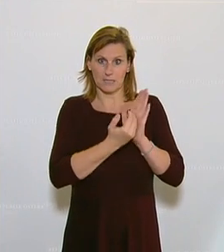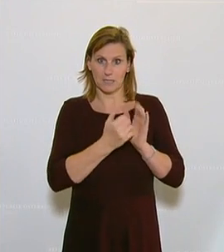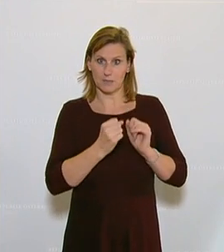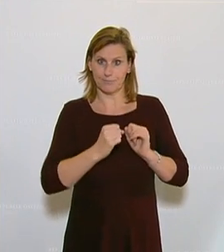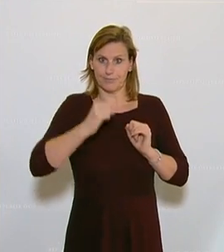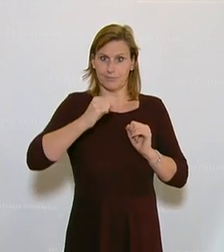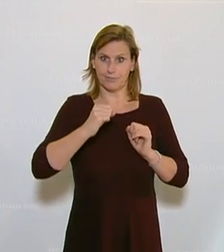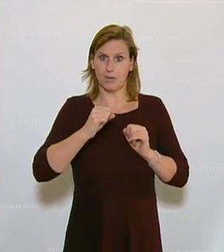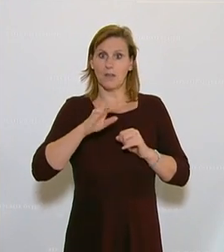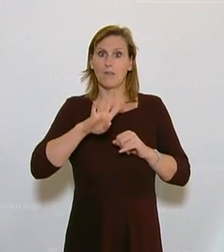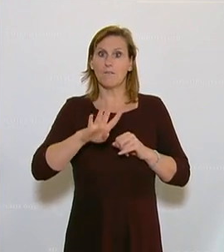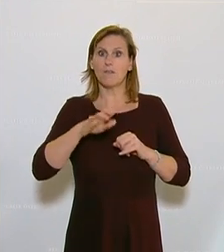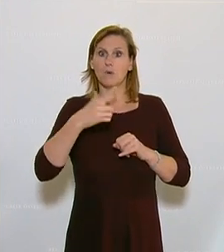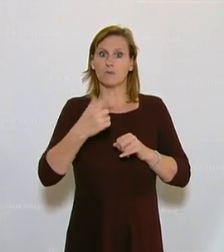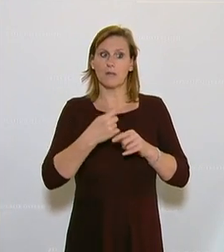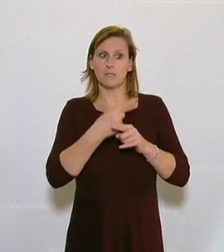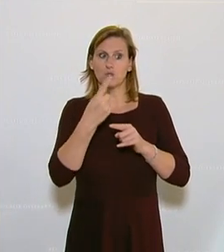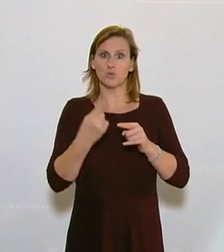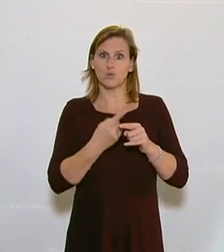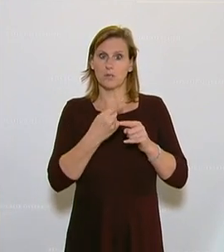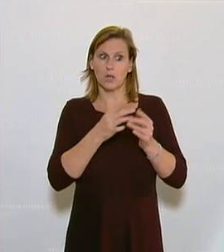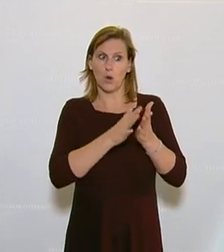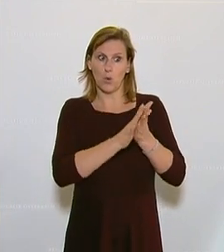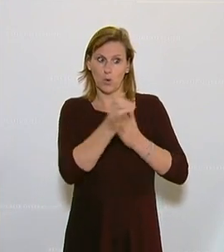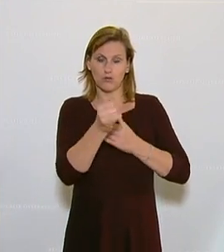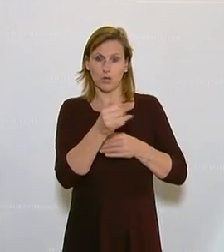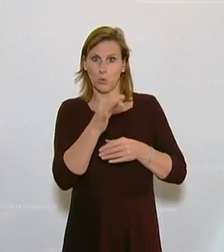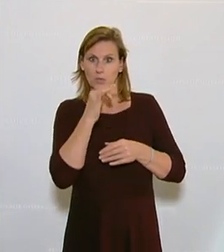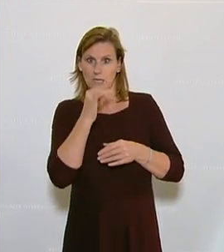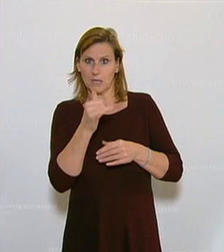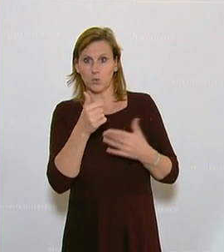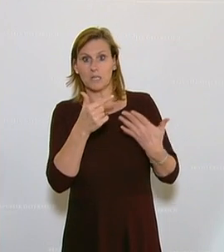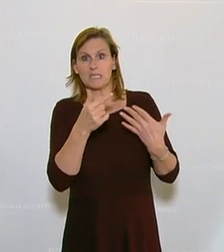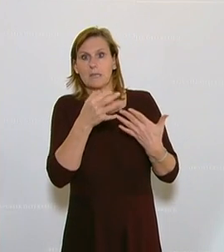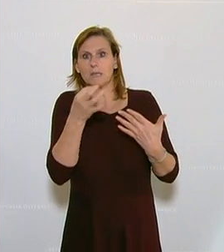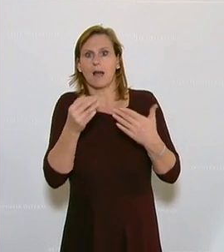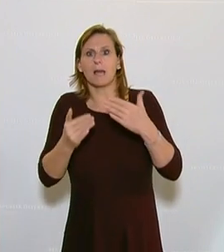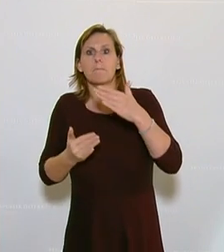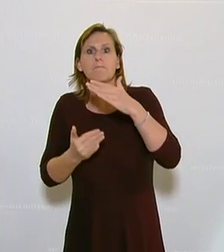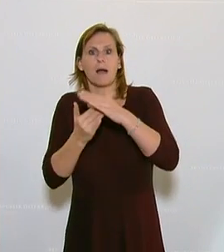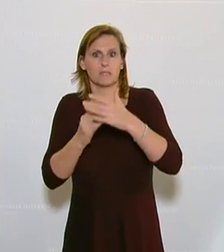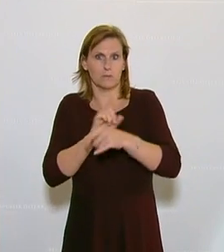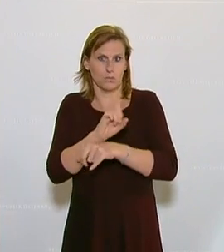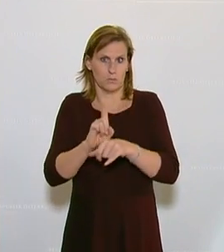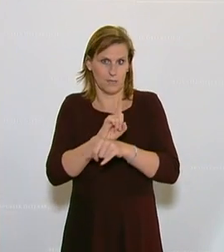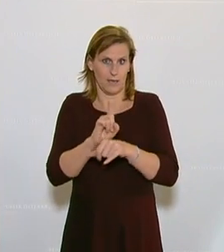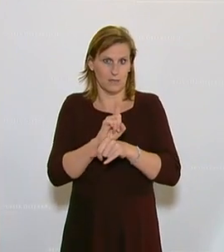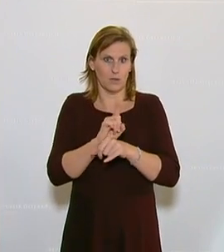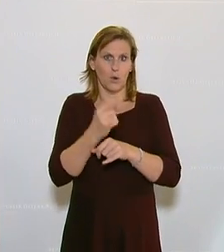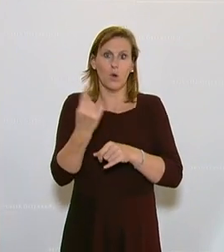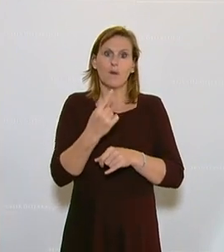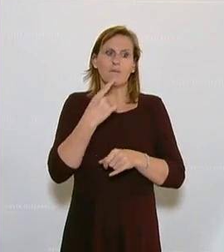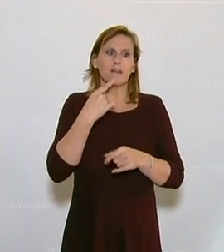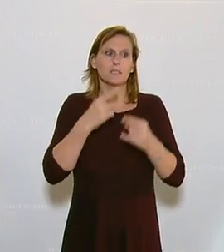innerhalb von 24 Stunden löschen und wenn es fraglich ist, innerhalb von sieben Tagen. So, und wer sagt jetzt, was offensichtlich und was vielleicht